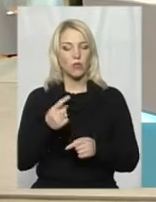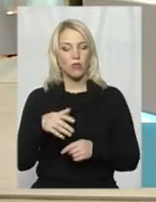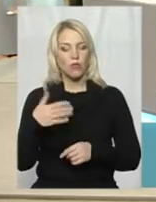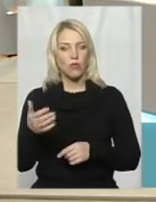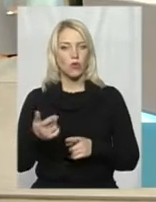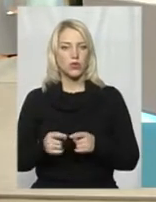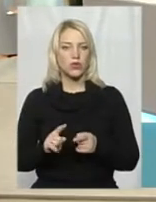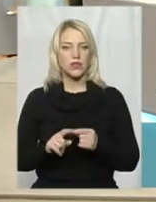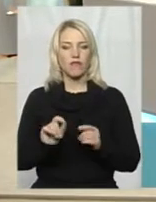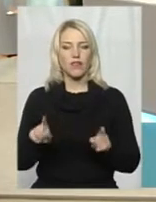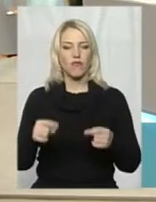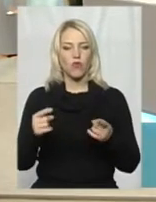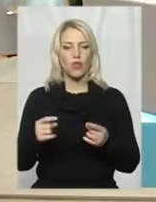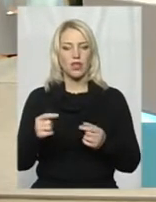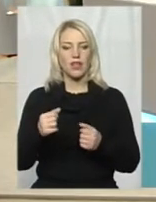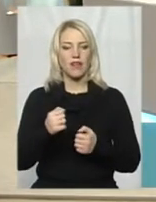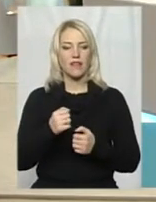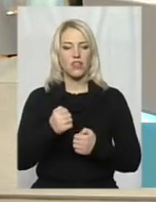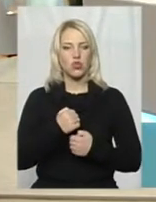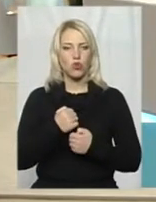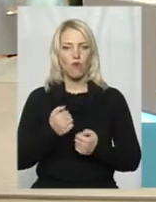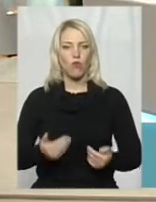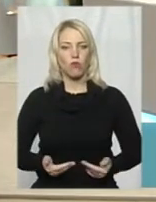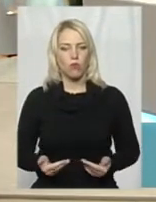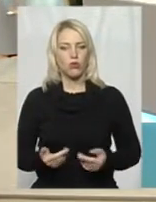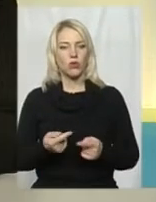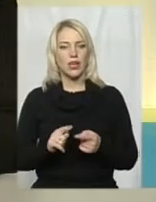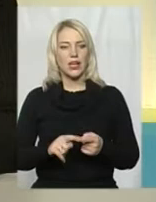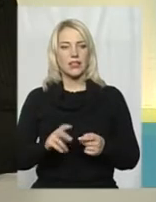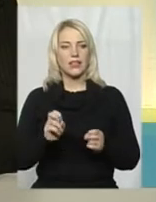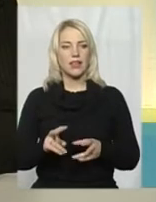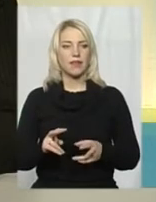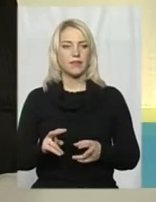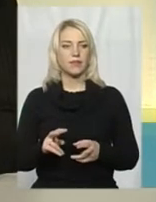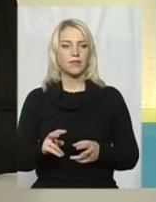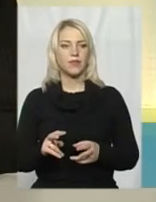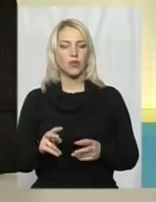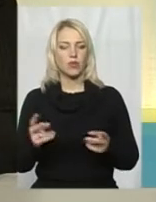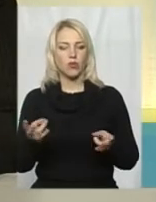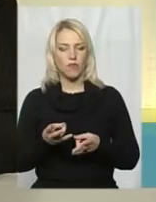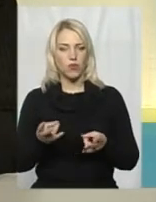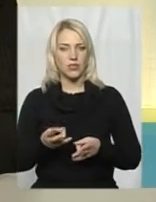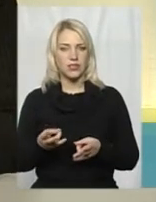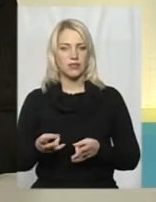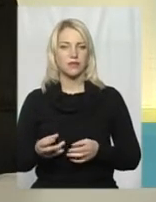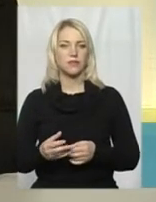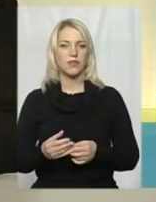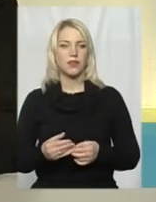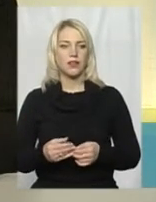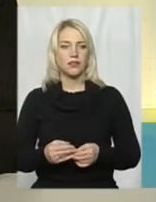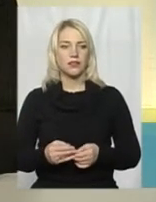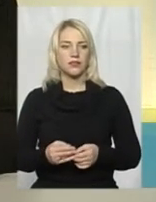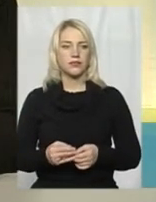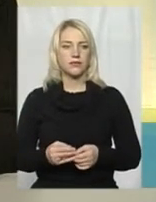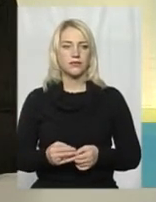відтворення військового побуту, з іншого боку, це і доводиться демонструвати